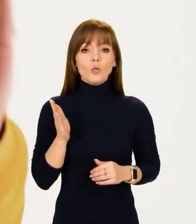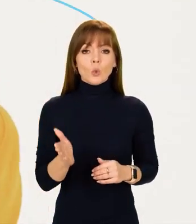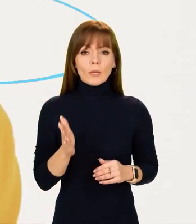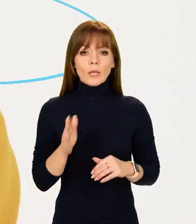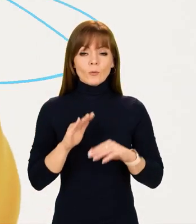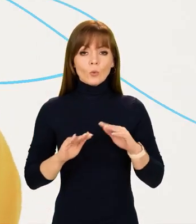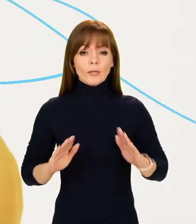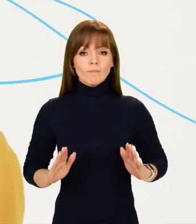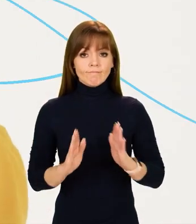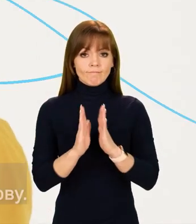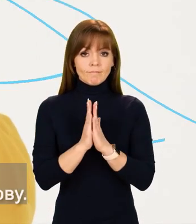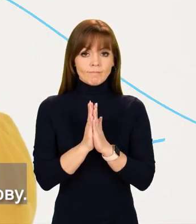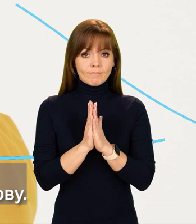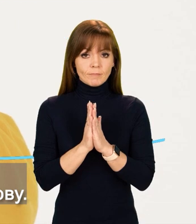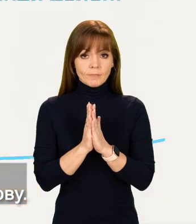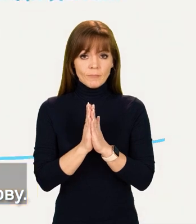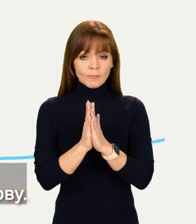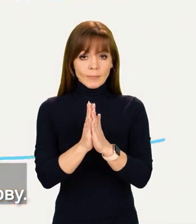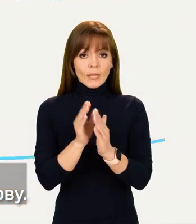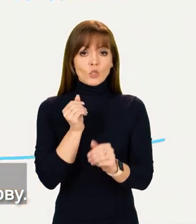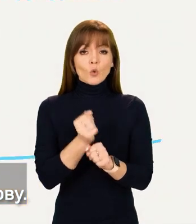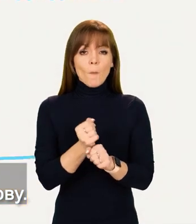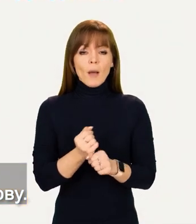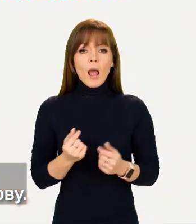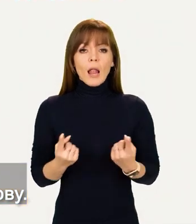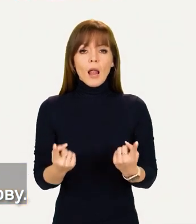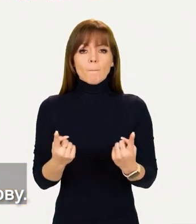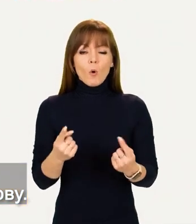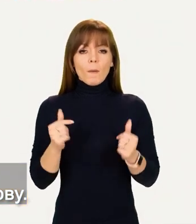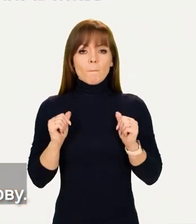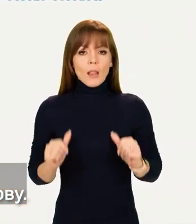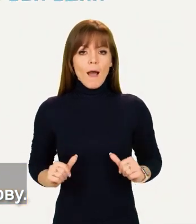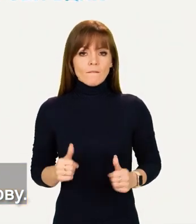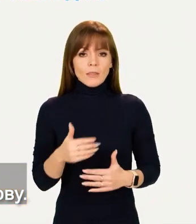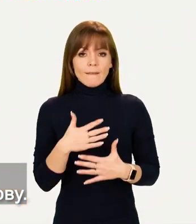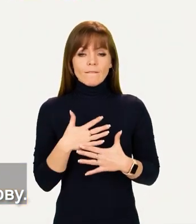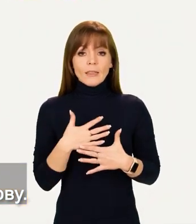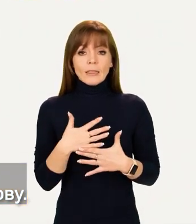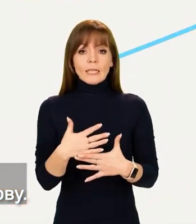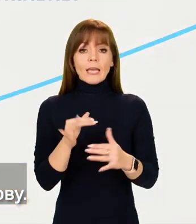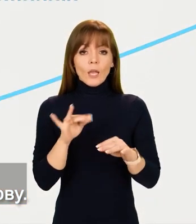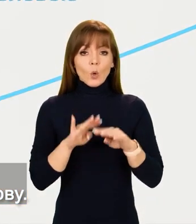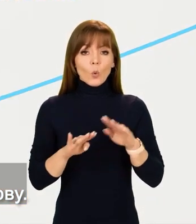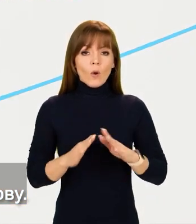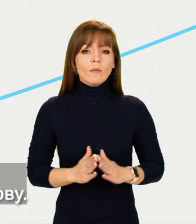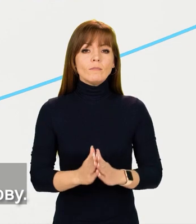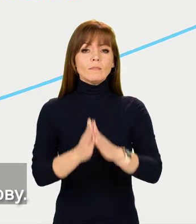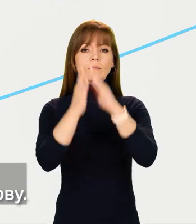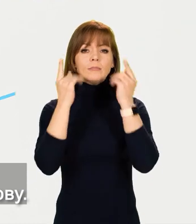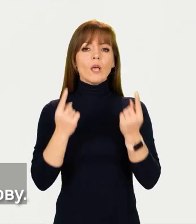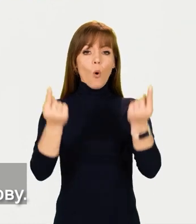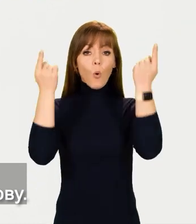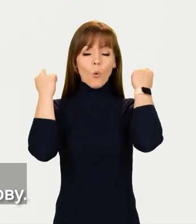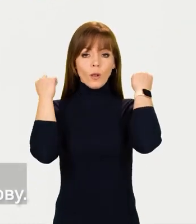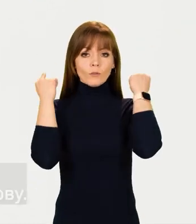сокіра. Склади долоні одна до одної. Зроби глибокий, плавний вдих. І заведи